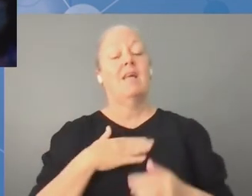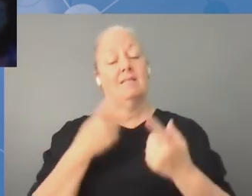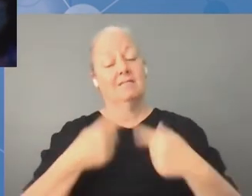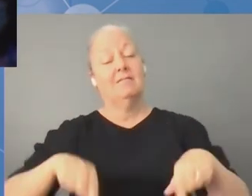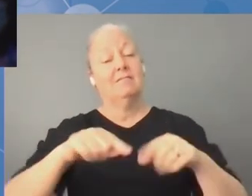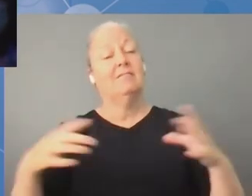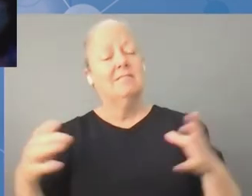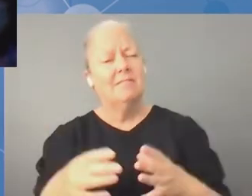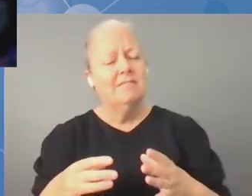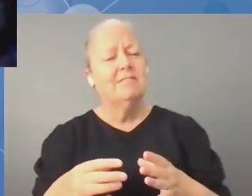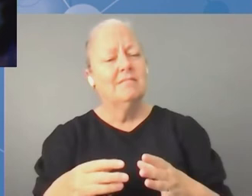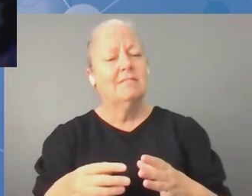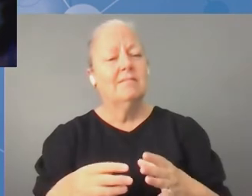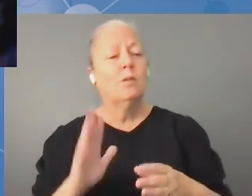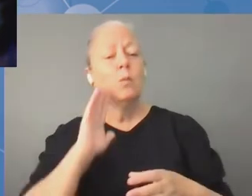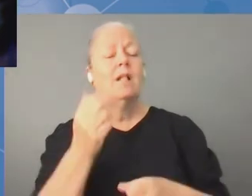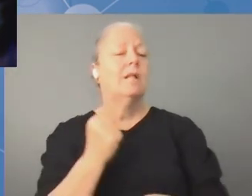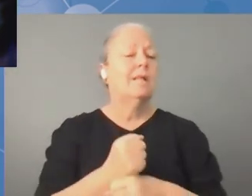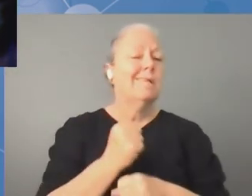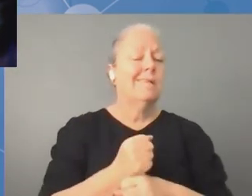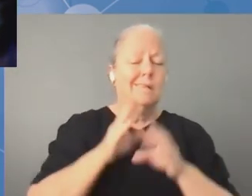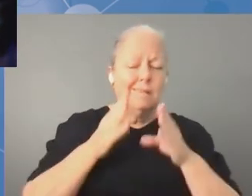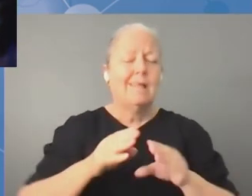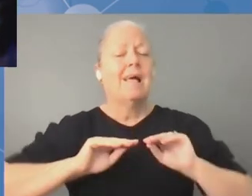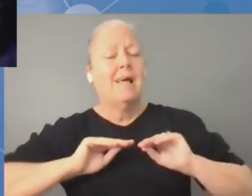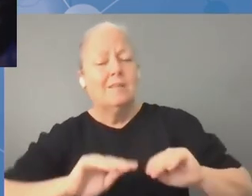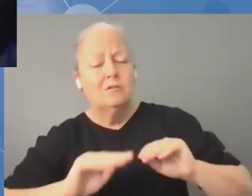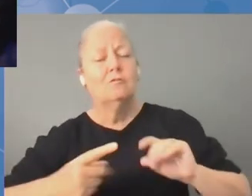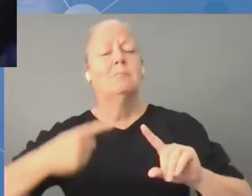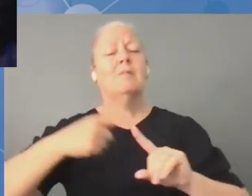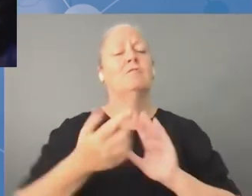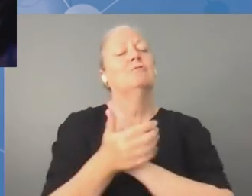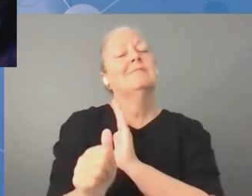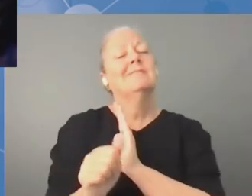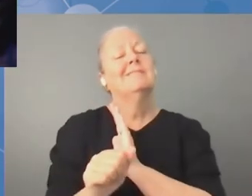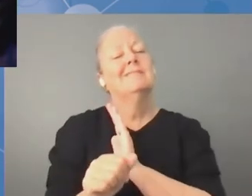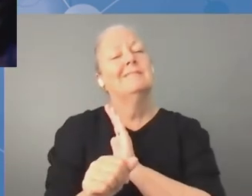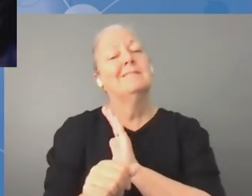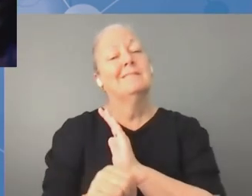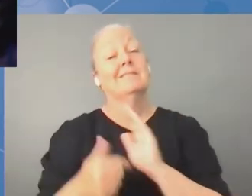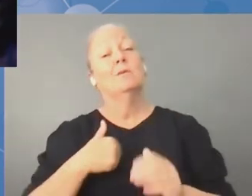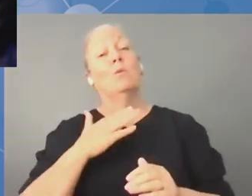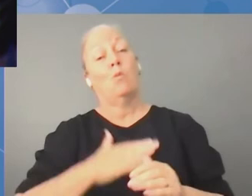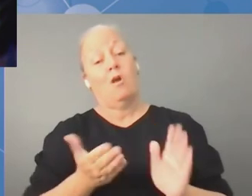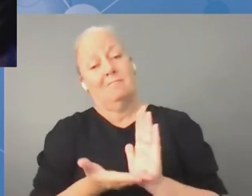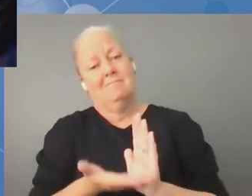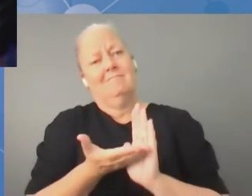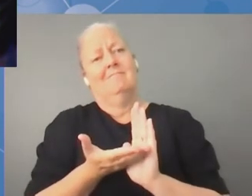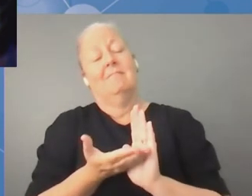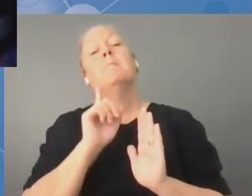Ponieważ my w ramach naszej dynamicznej koalicji współpracujemy z ludźmi młodymi, staramy się